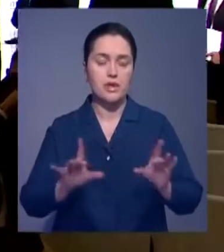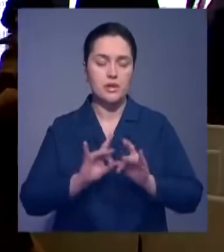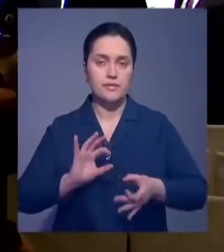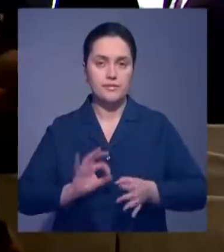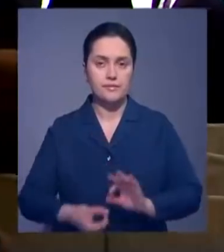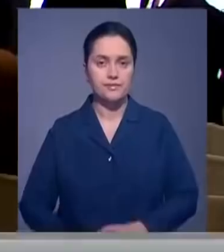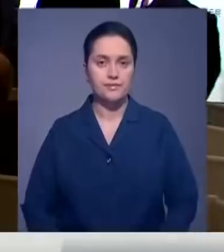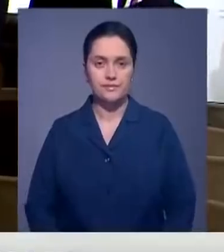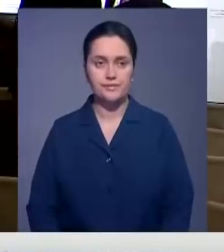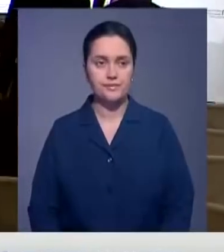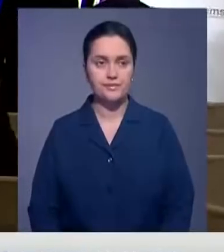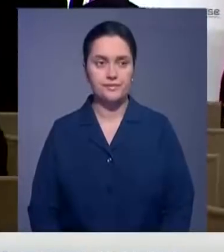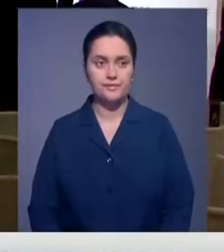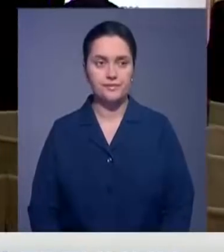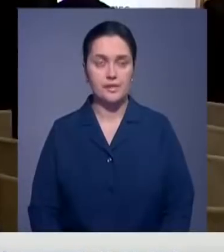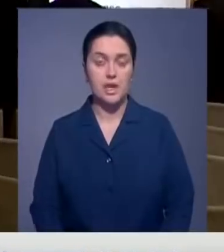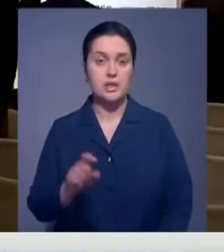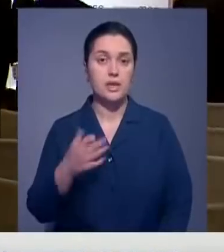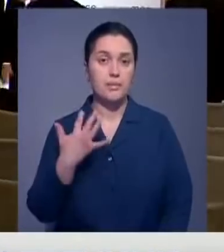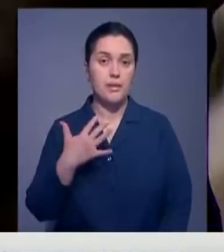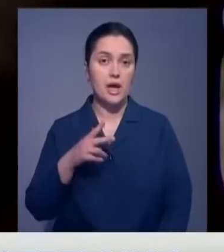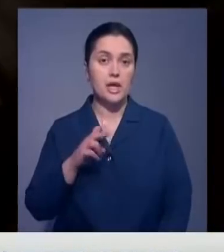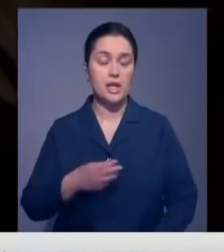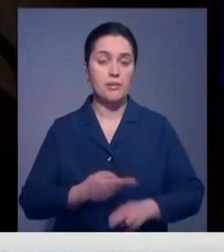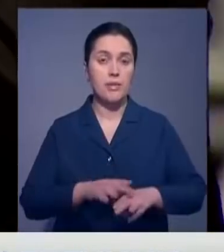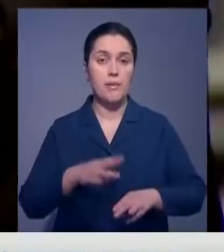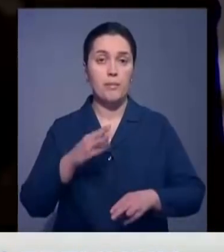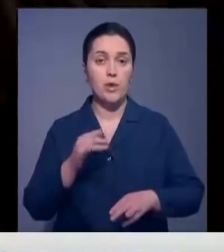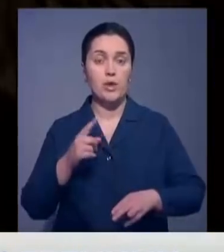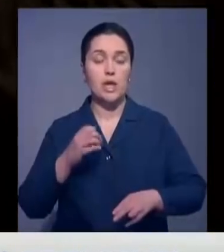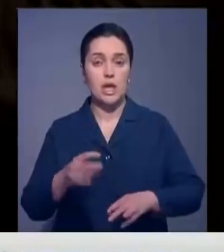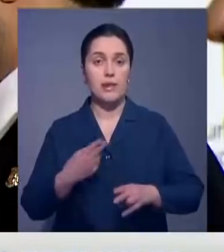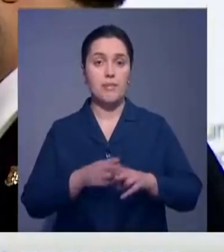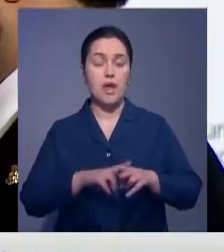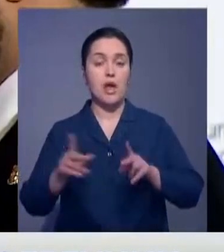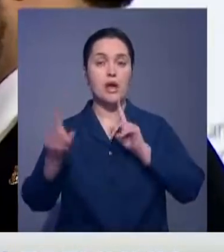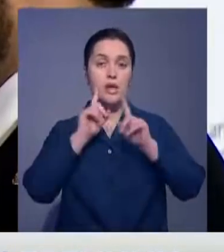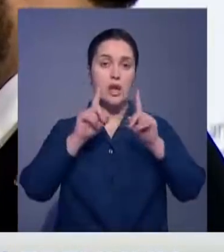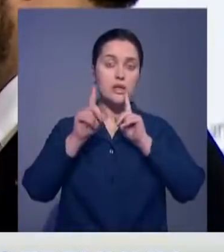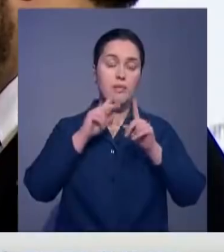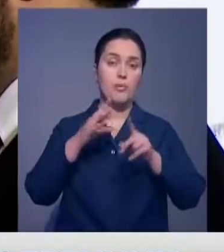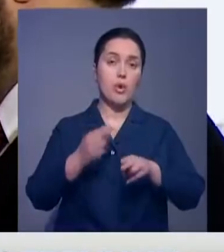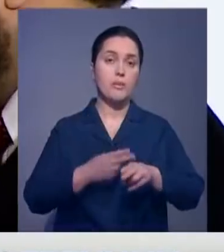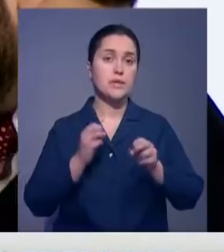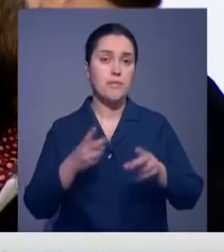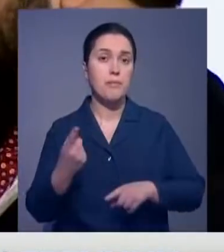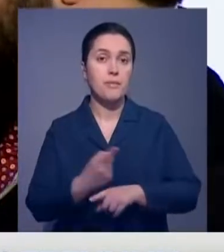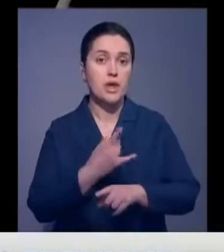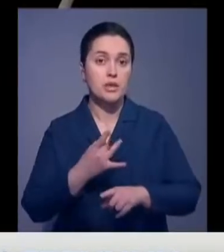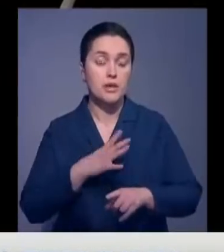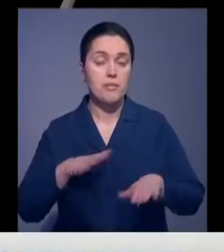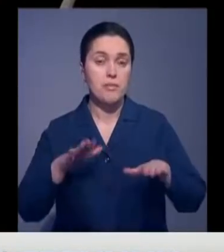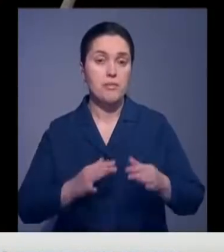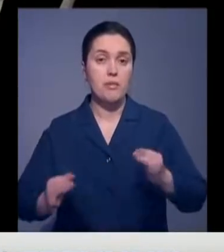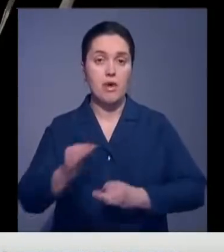Сурдоперевод обеспечивает Виктория Антонишна. Организована панельная дискуссия,